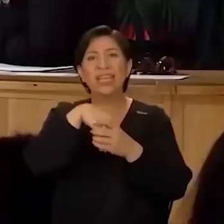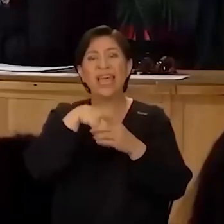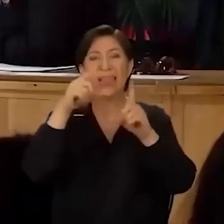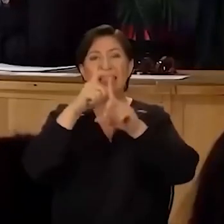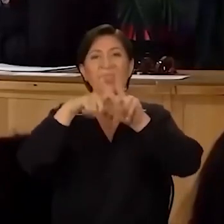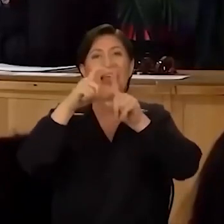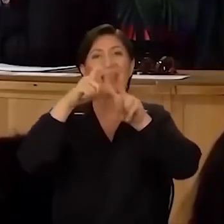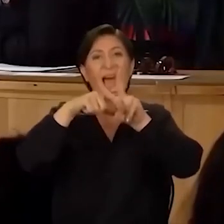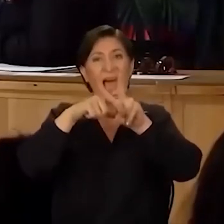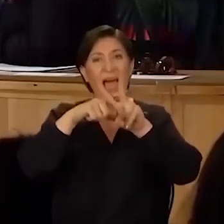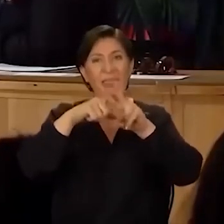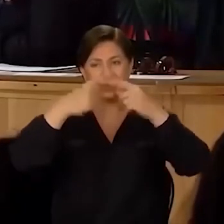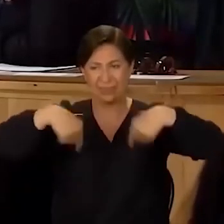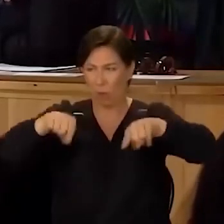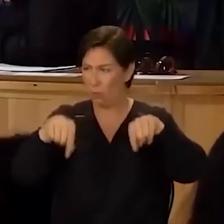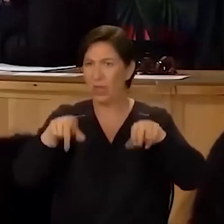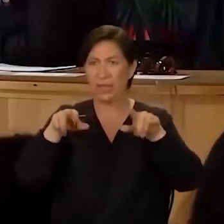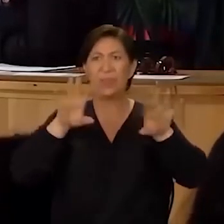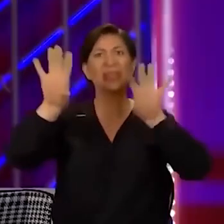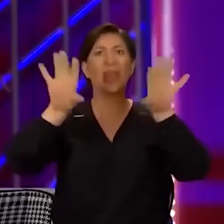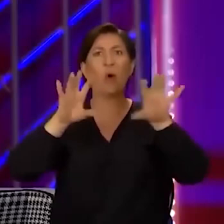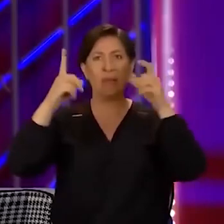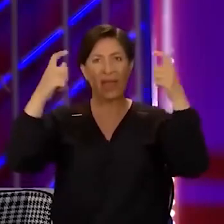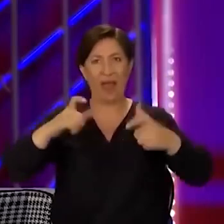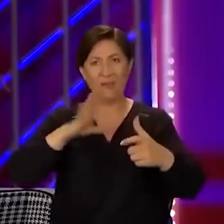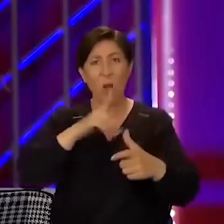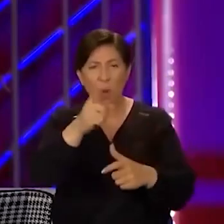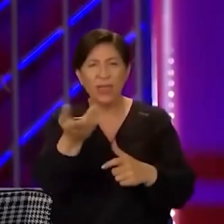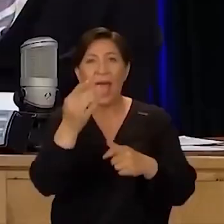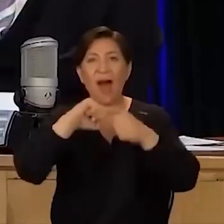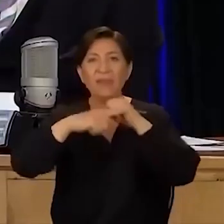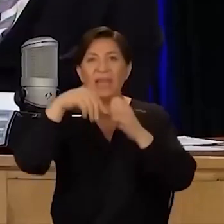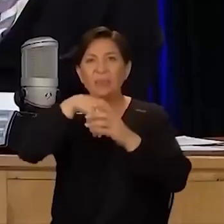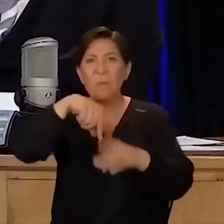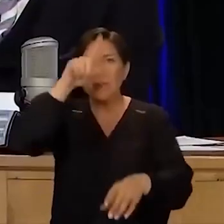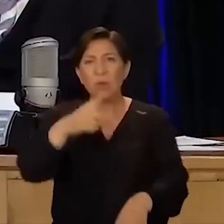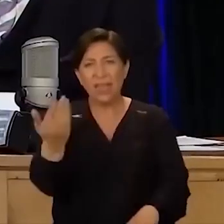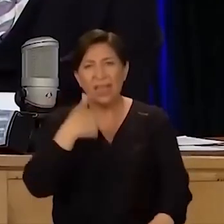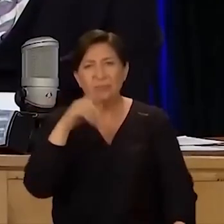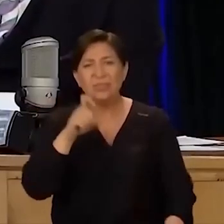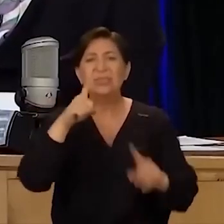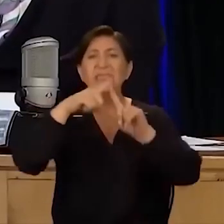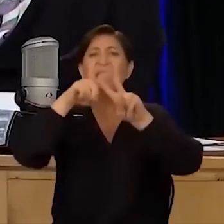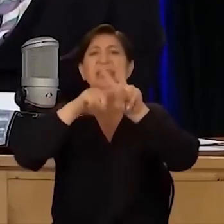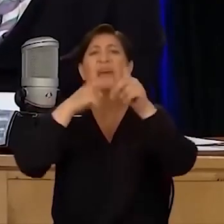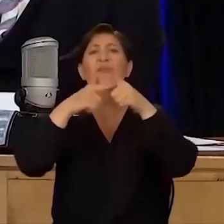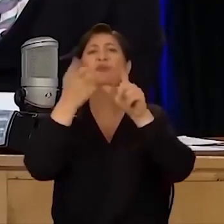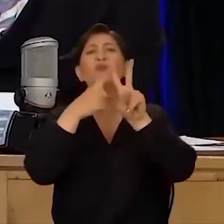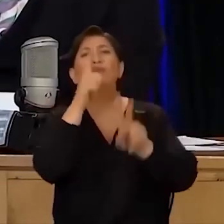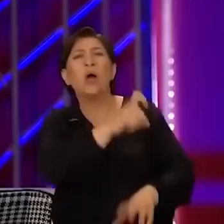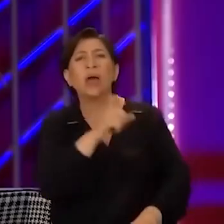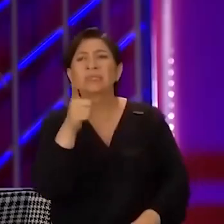Dada Salon Brasseri'de, yani yine böyle dekoru böyle olan bir yer. Acaba hafta için bir gün orada çıkabilir misin? Tayfun'a sorar mısın Celsen?